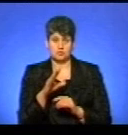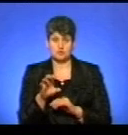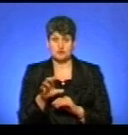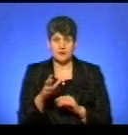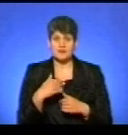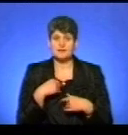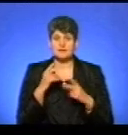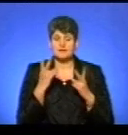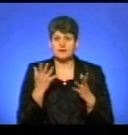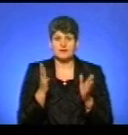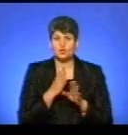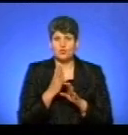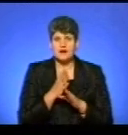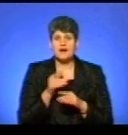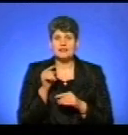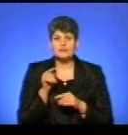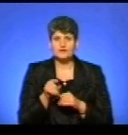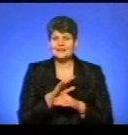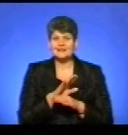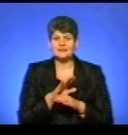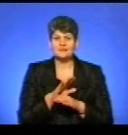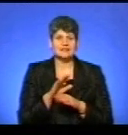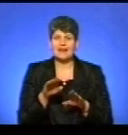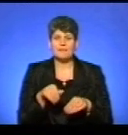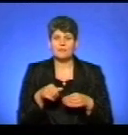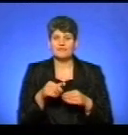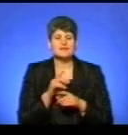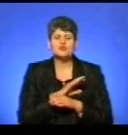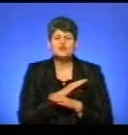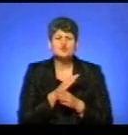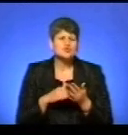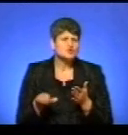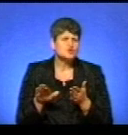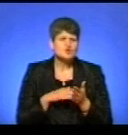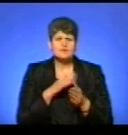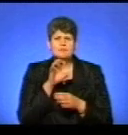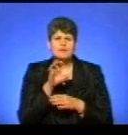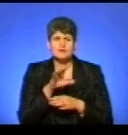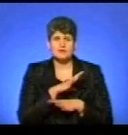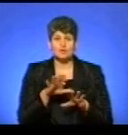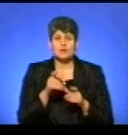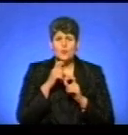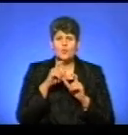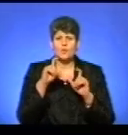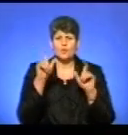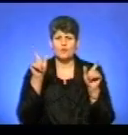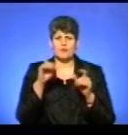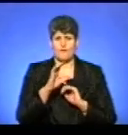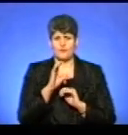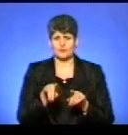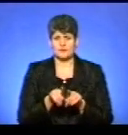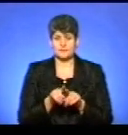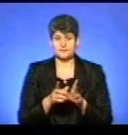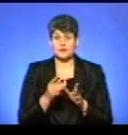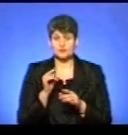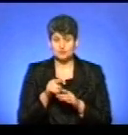подальша їх судьба, наскільки вони були агресивні, але вони не подавали собачу голос, не гавкали, зовсім не гавкали, тільки так скаваліли по вочу. Так що тут, якщо дійсно